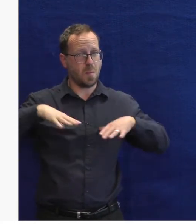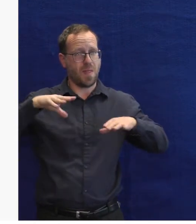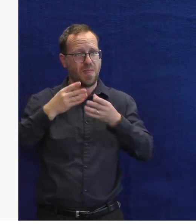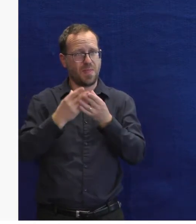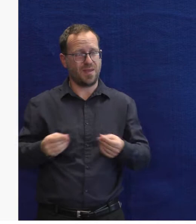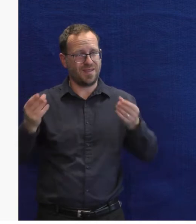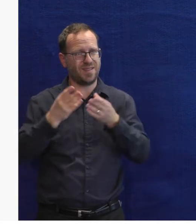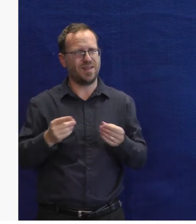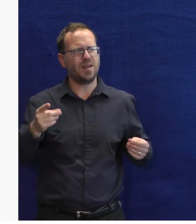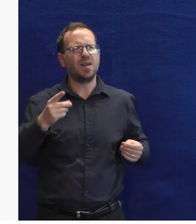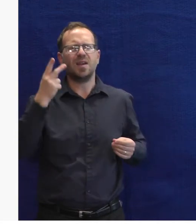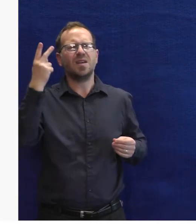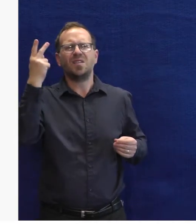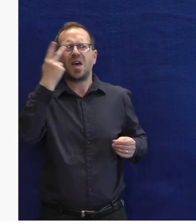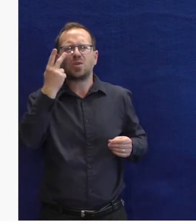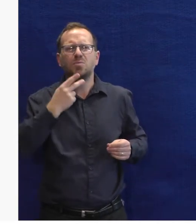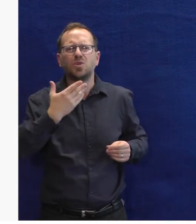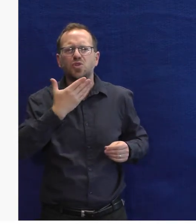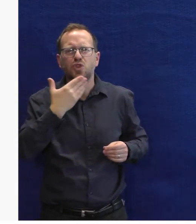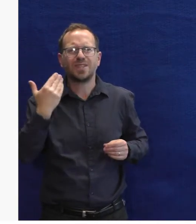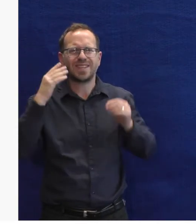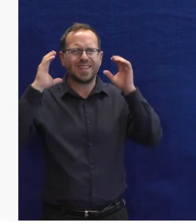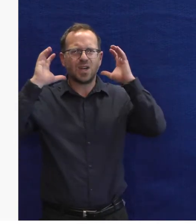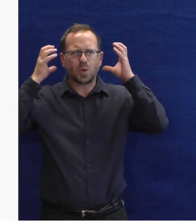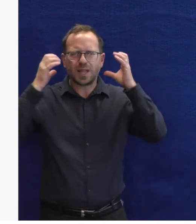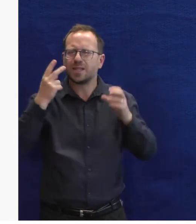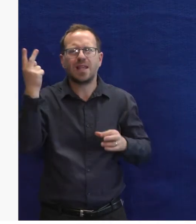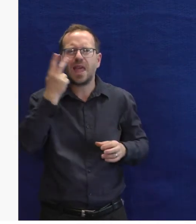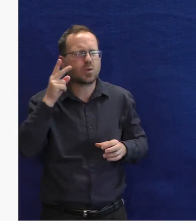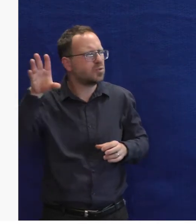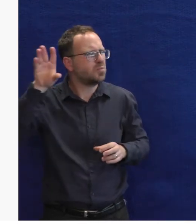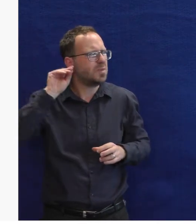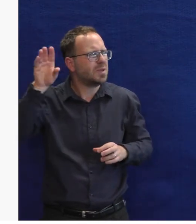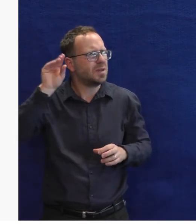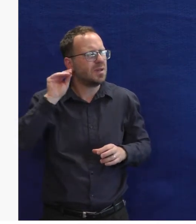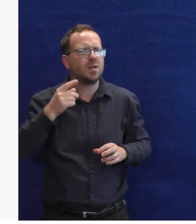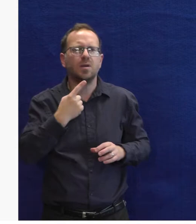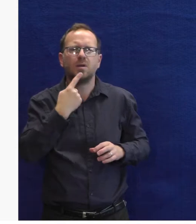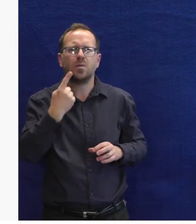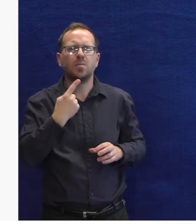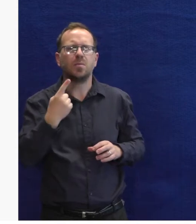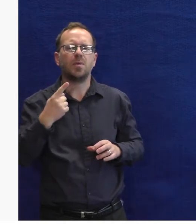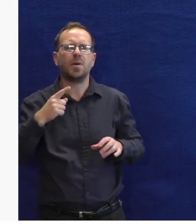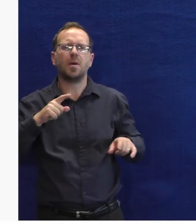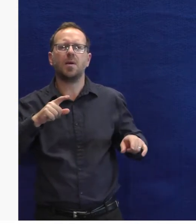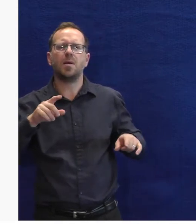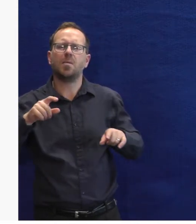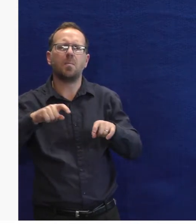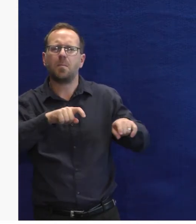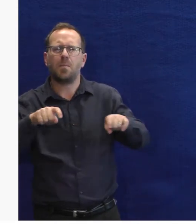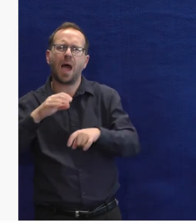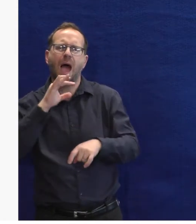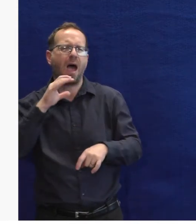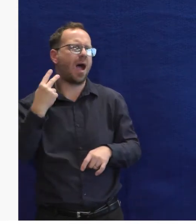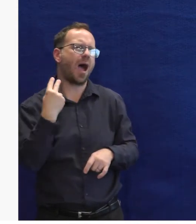od pana Bicana, že protože mu není rozumět český rozhlas, tak prostě